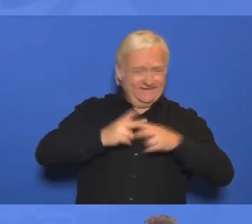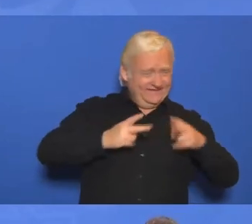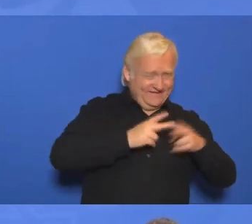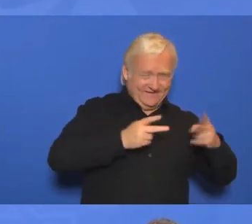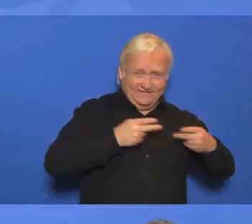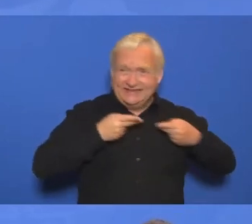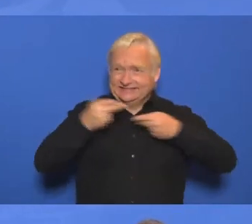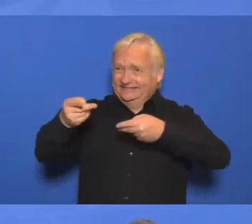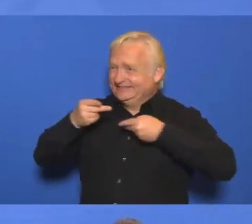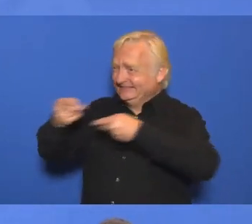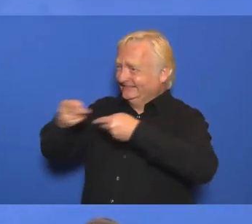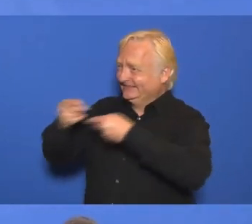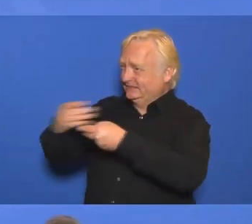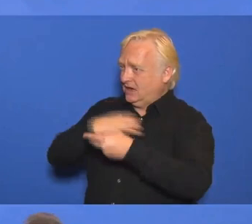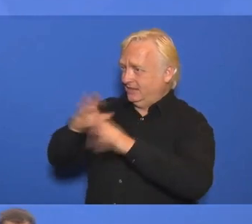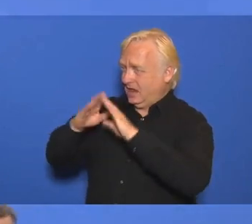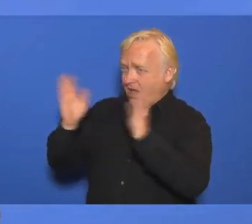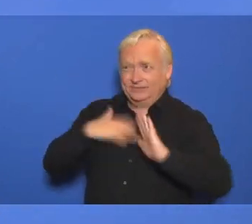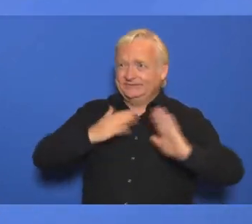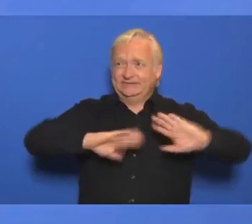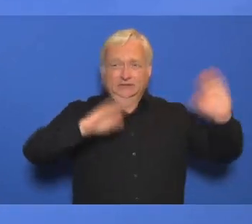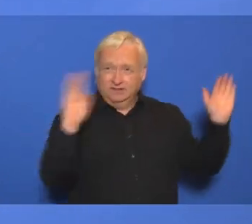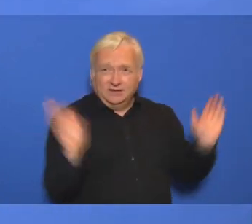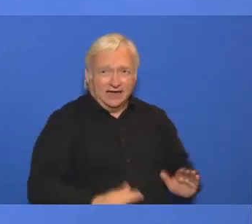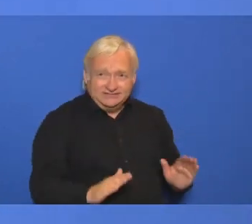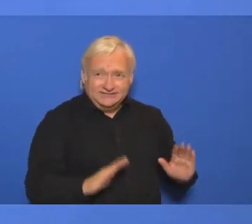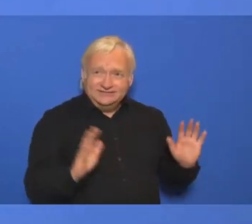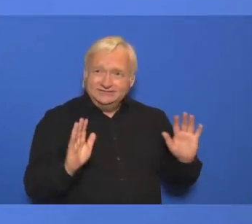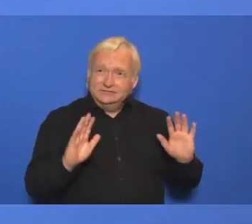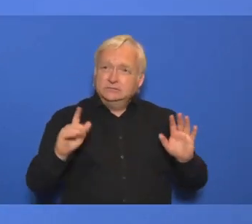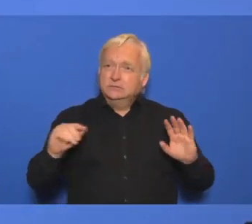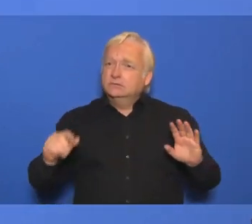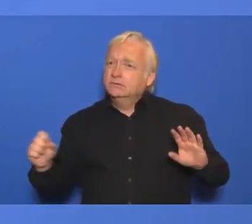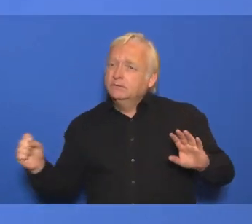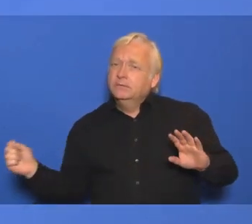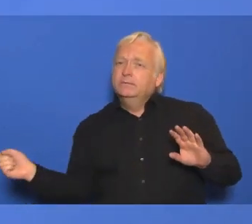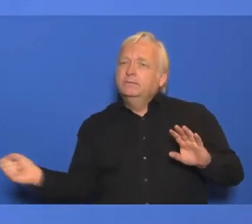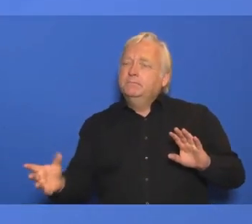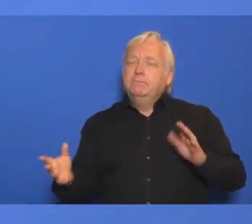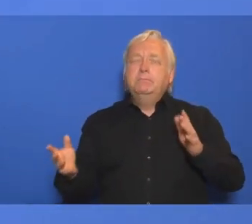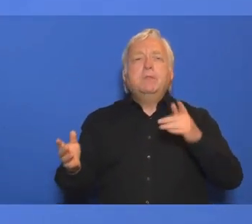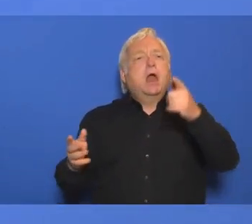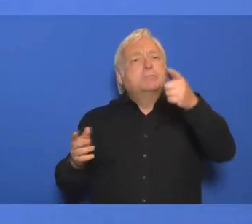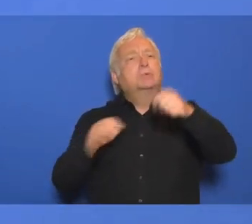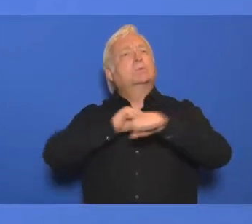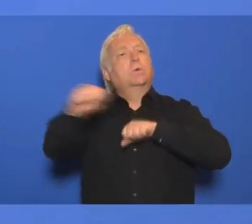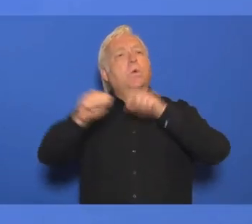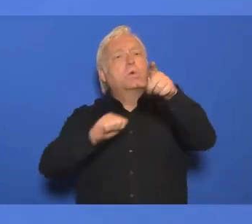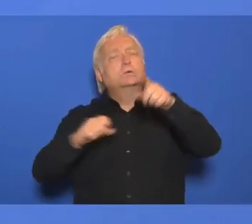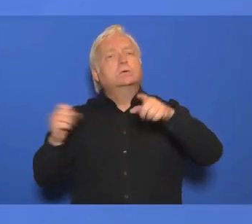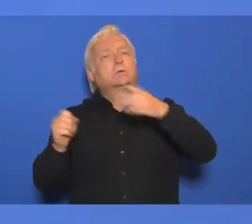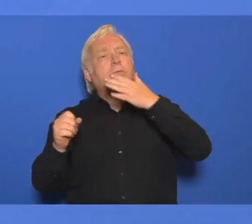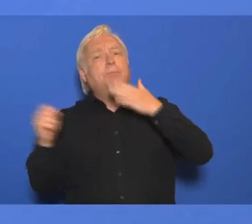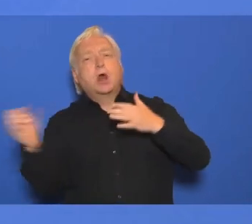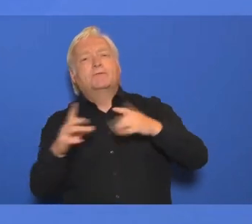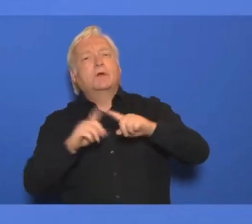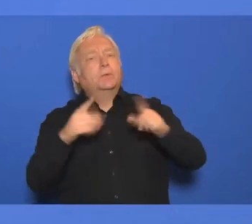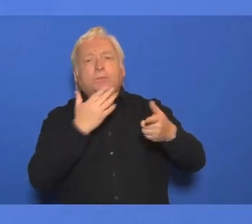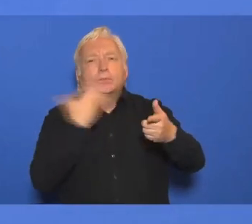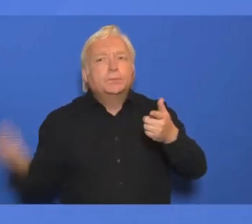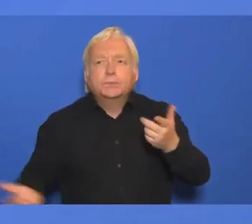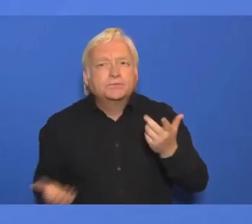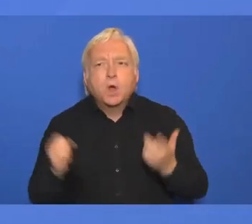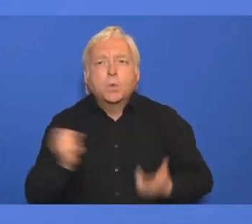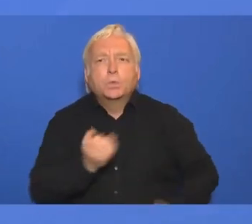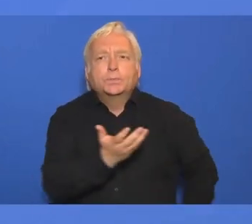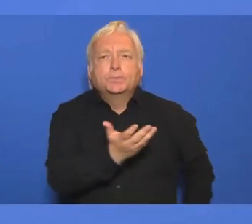Ja, also wir haben uns klar entschieden, dass wir nicht der festen Überzeugung sind, dass Raketen und Böller per se eine pandemische